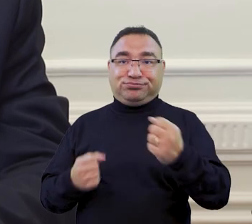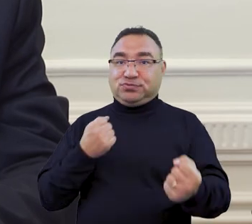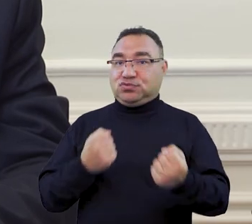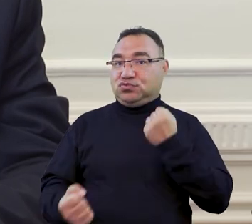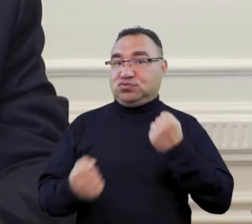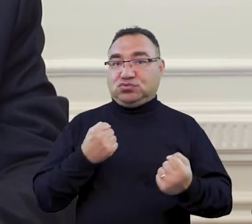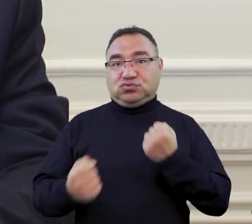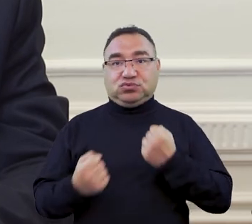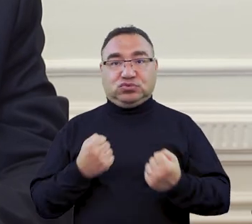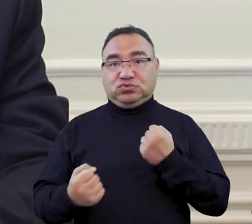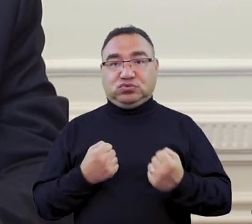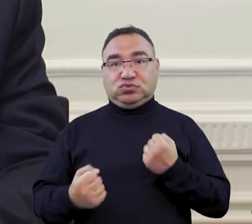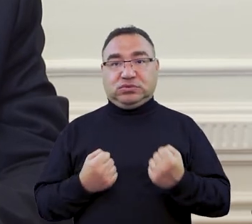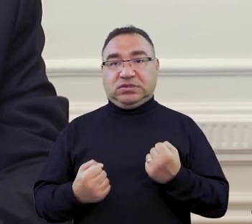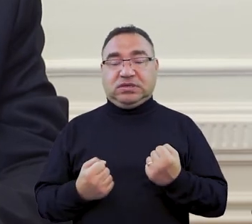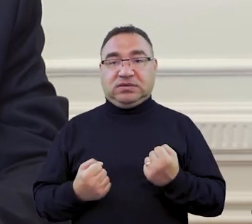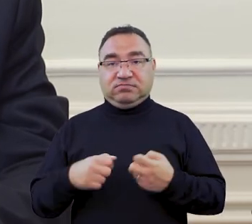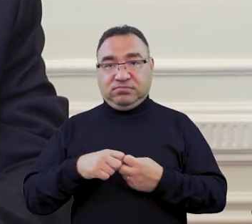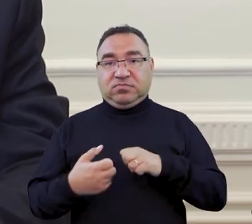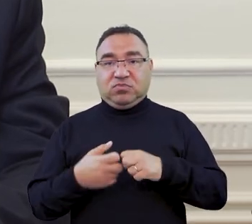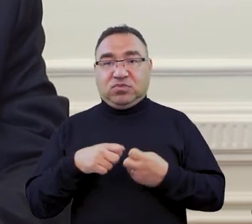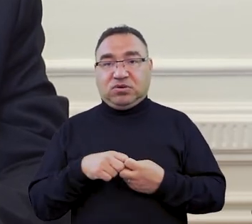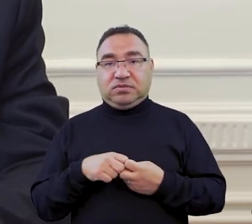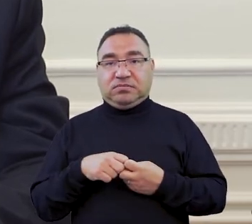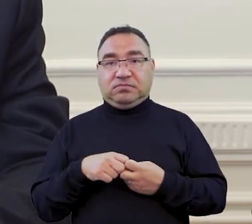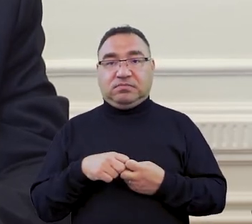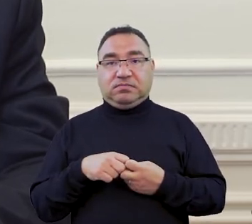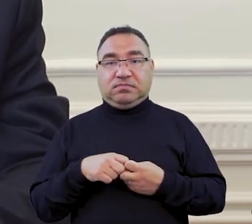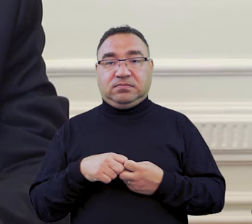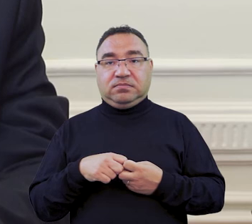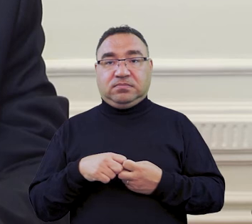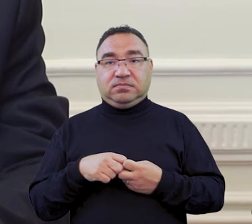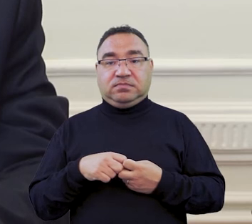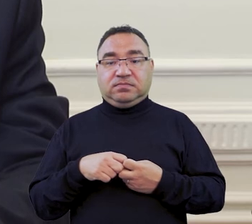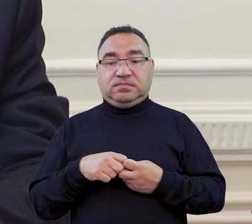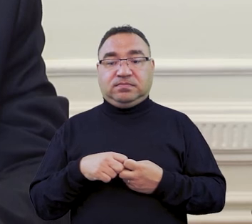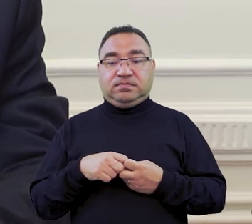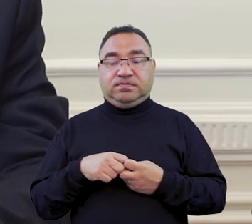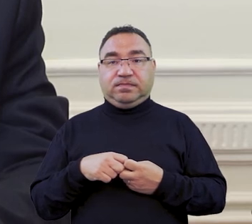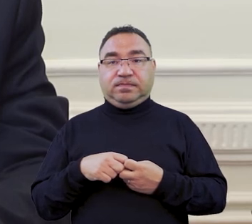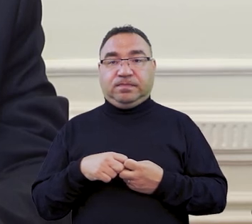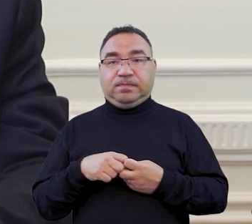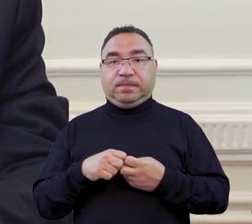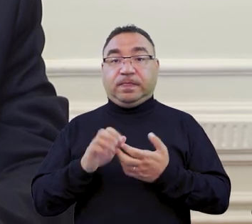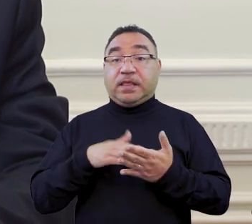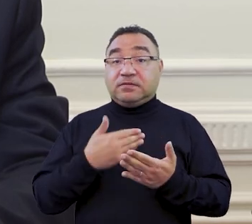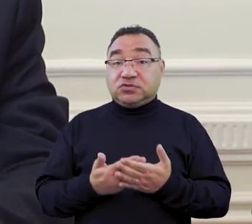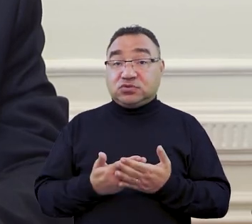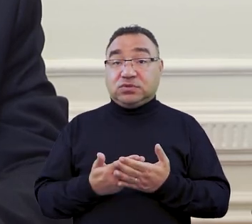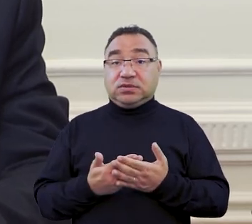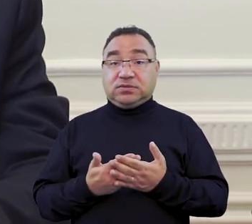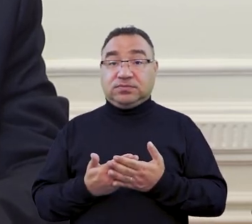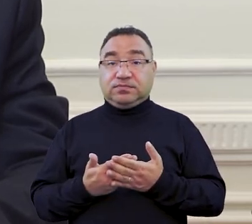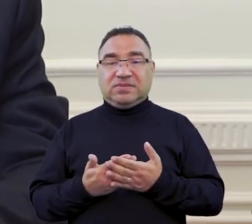trudny problem. Natomiast jeżeli rzeczywiście jest jakaś